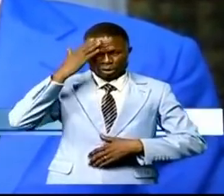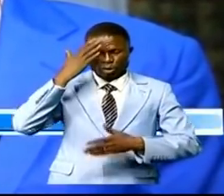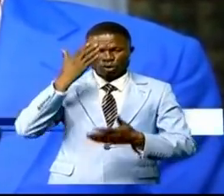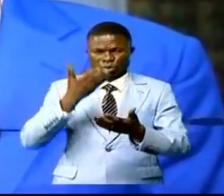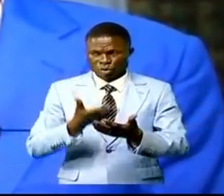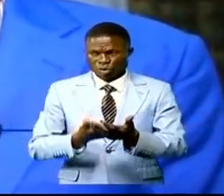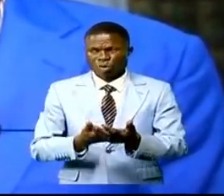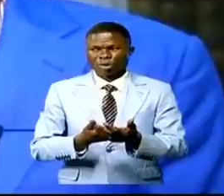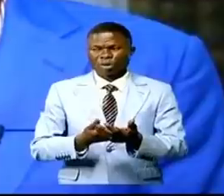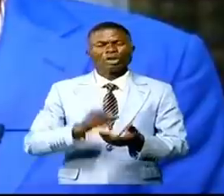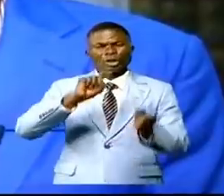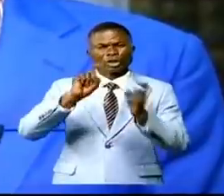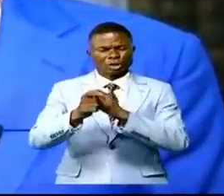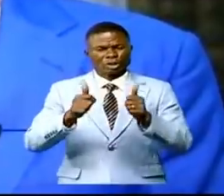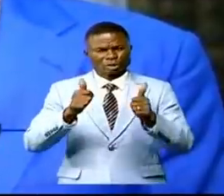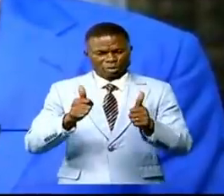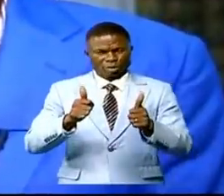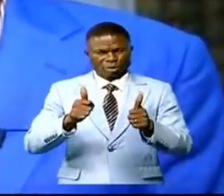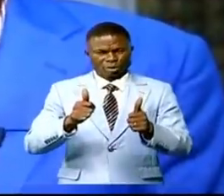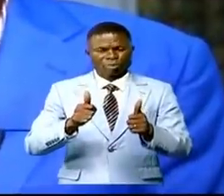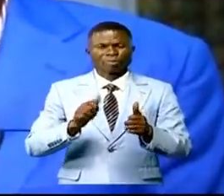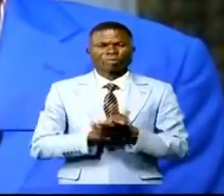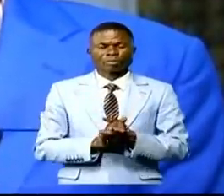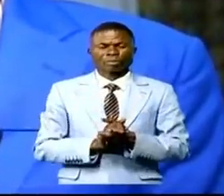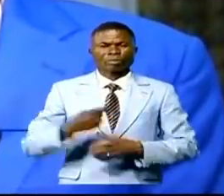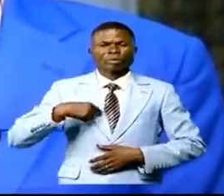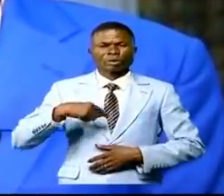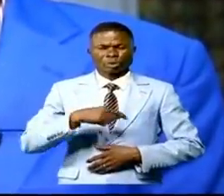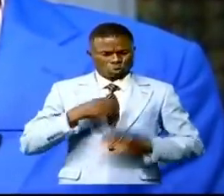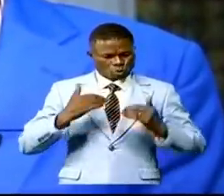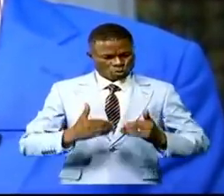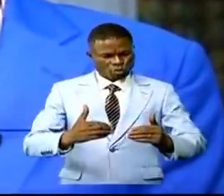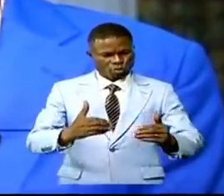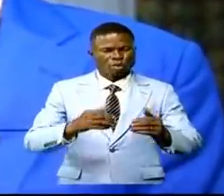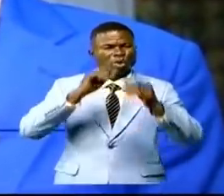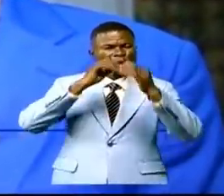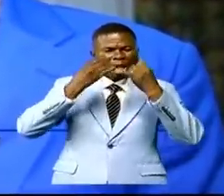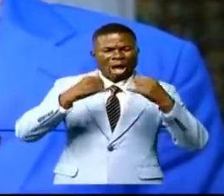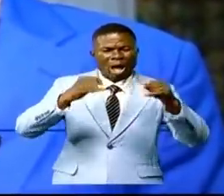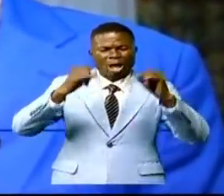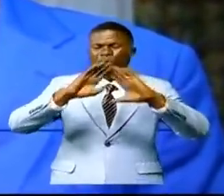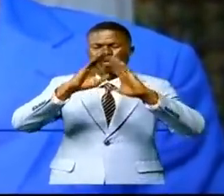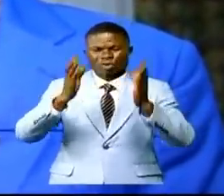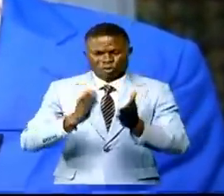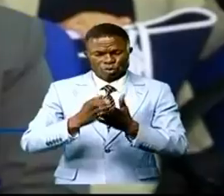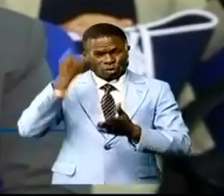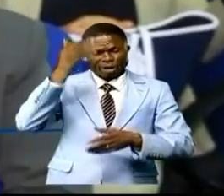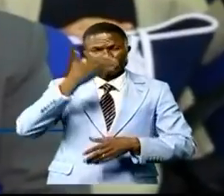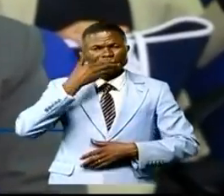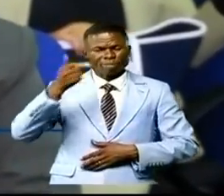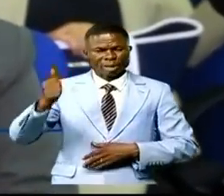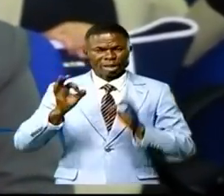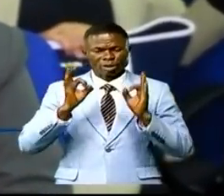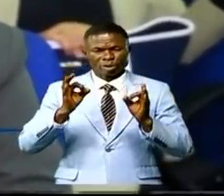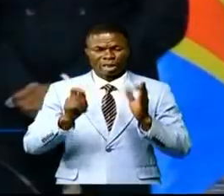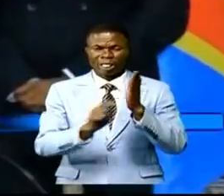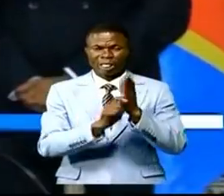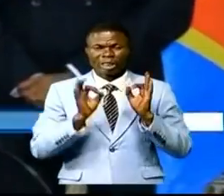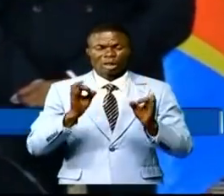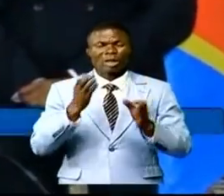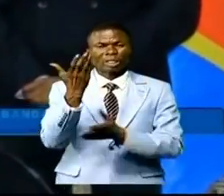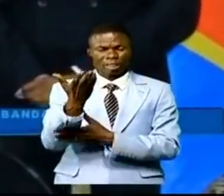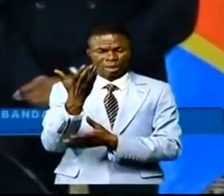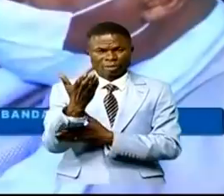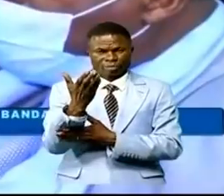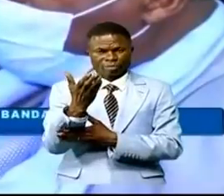de la réforme et vont s'y soumettre. Nous allons continuer à sensibiliser nos membres quant à ce travail. Nouvelle technologie oblige.